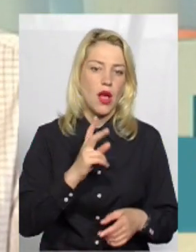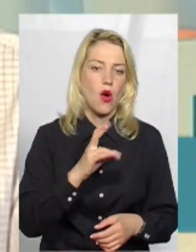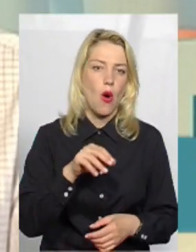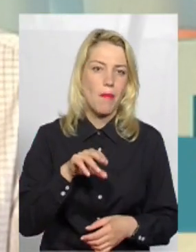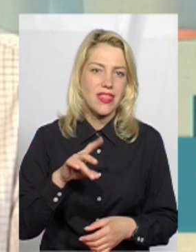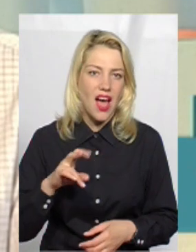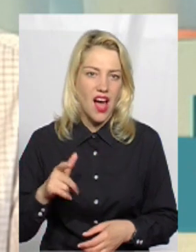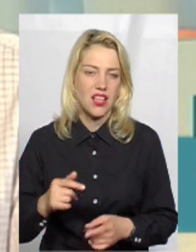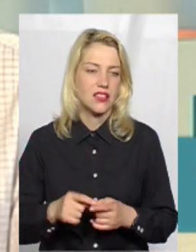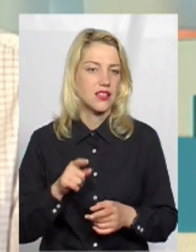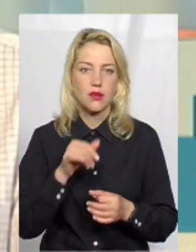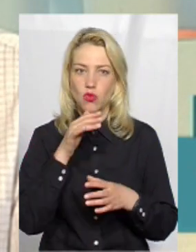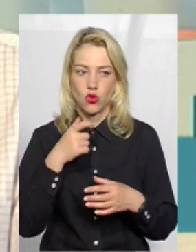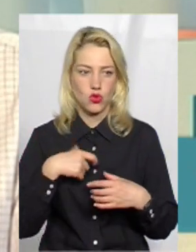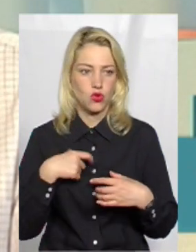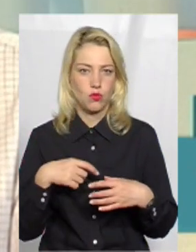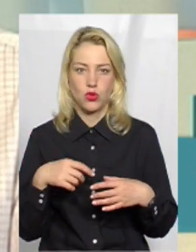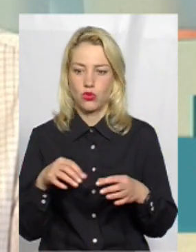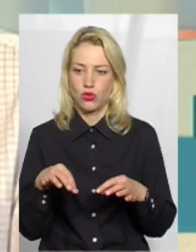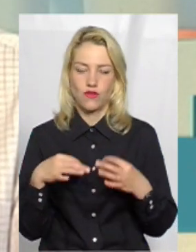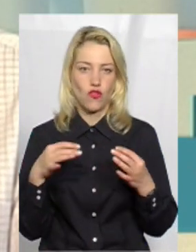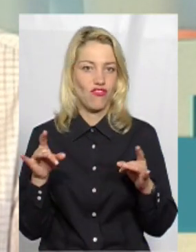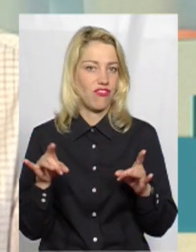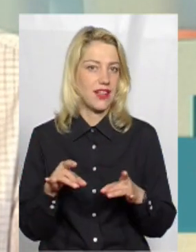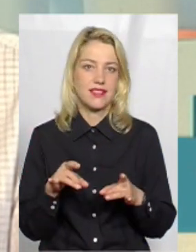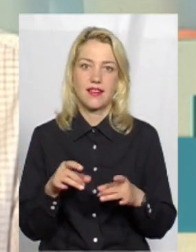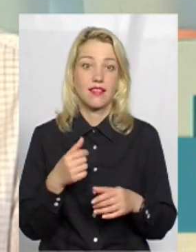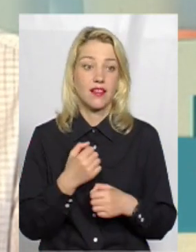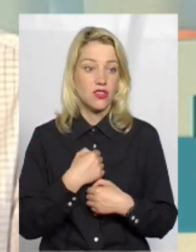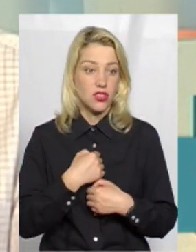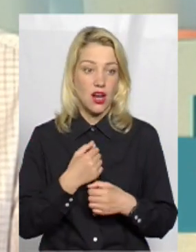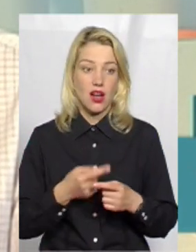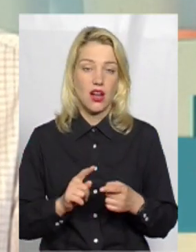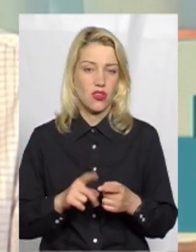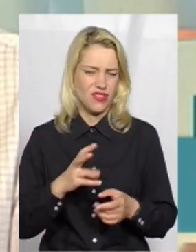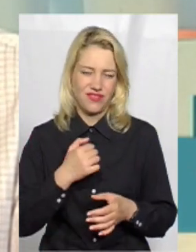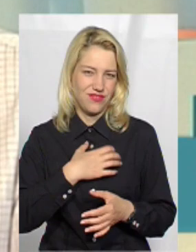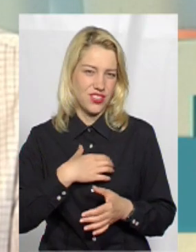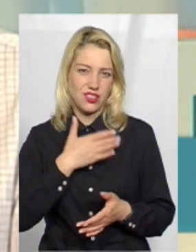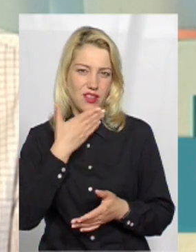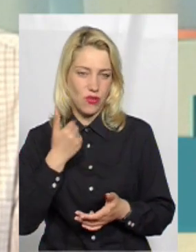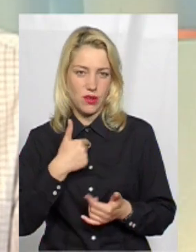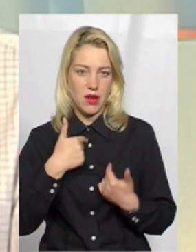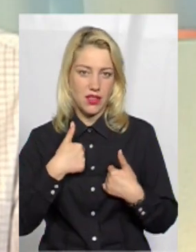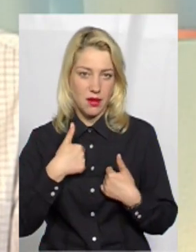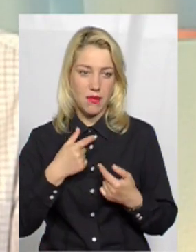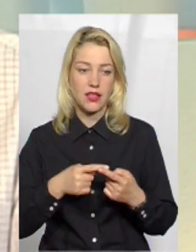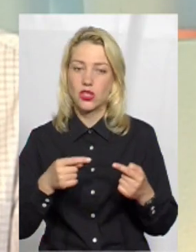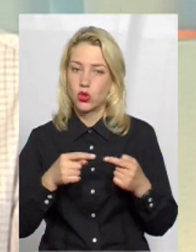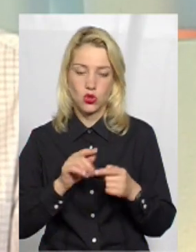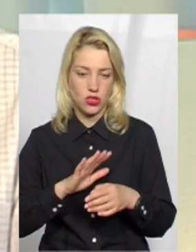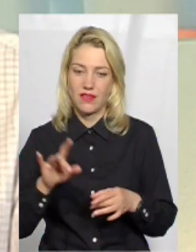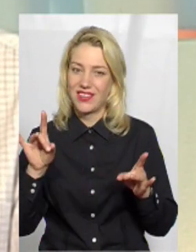що ти не дозволиш собі ресторану. Ну, на жаль, але для мене це не так вже й важливо, тому що точно не в